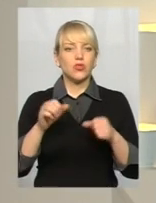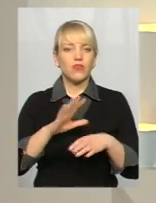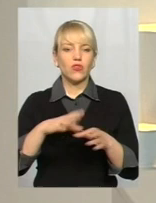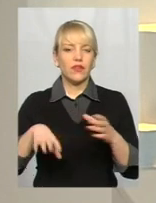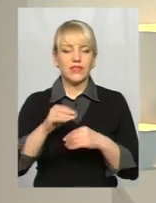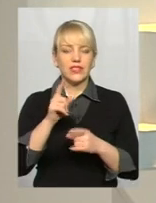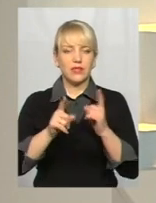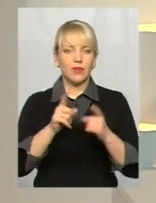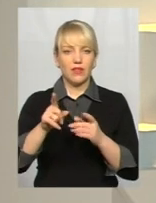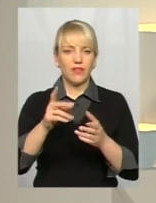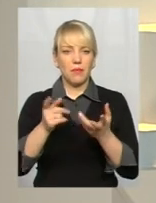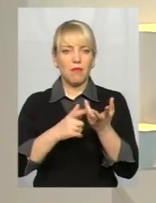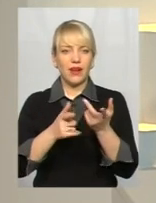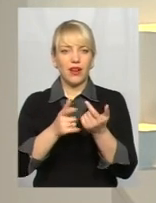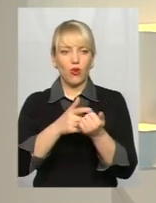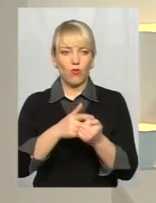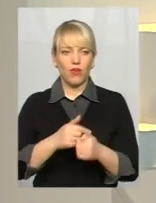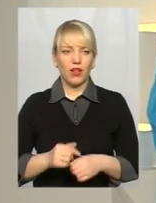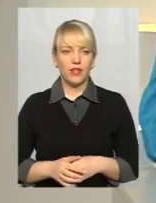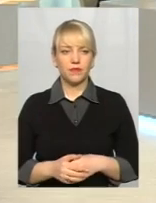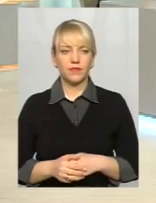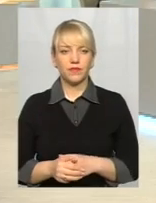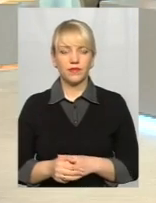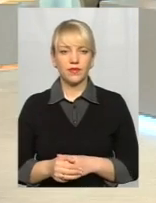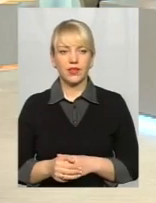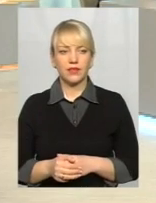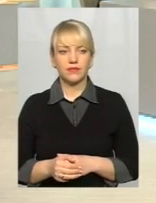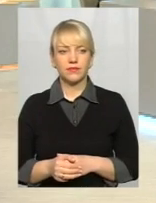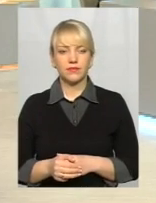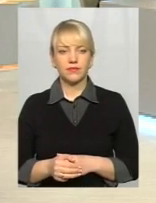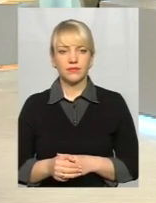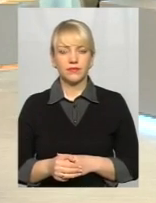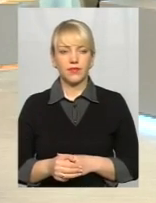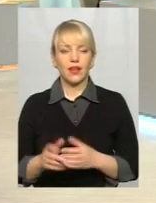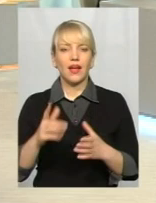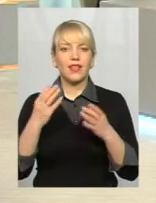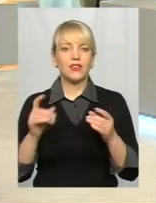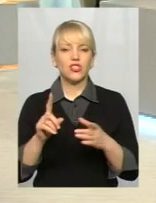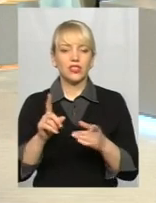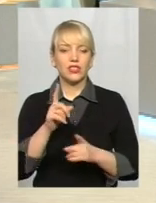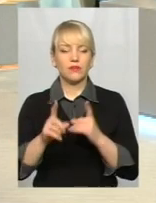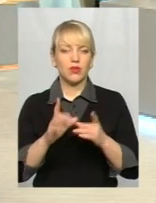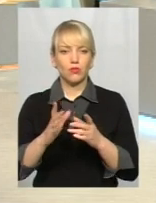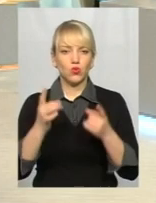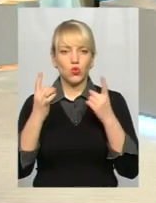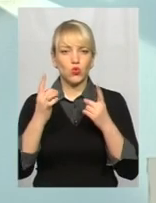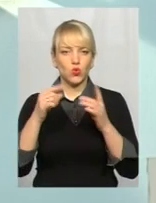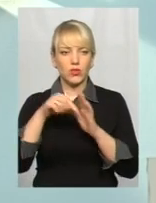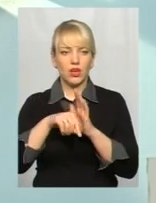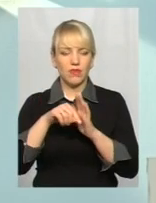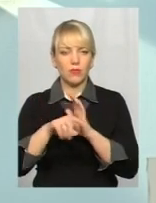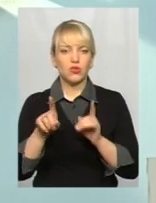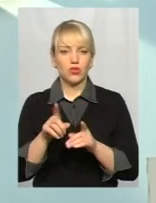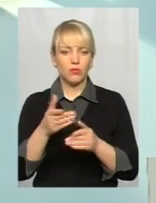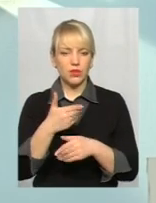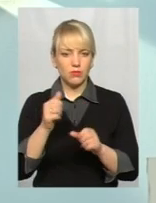ви перерахували. Ми відлучилися на телефоні дзвінки і коментарі у Фейсбуці. Які ще зміни такі дійсно будуть суттєвими, що ми їх